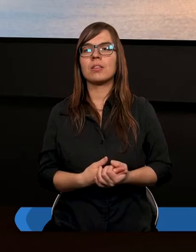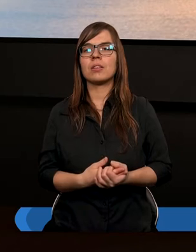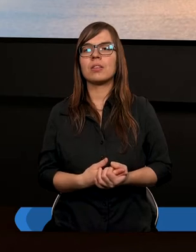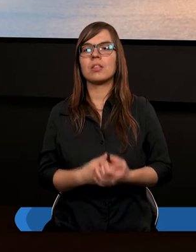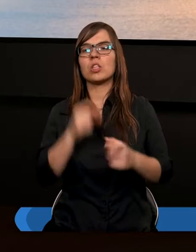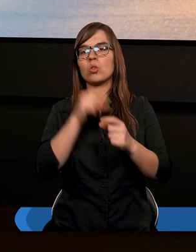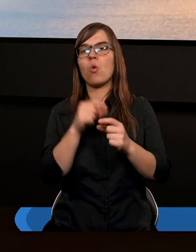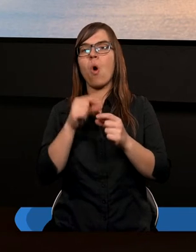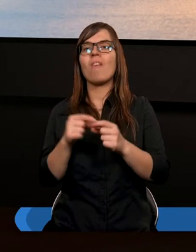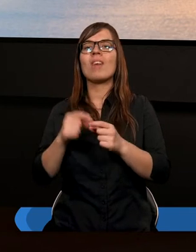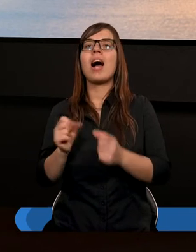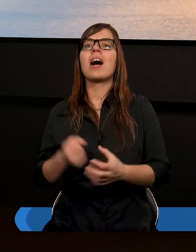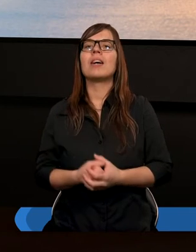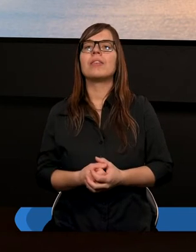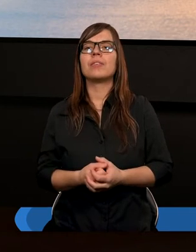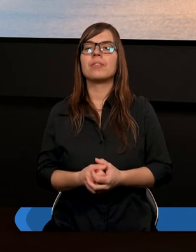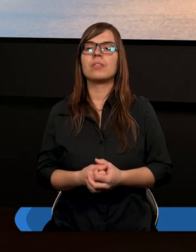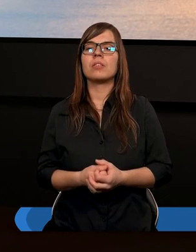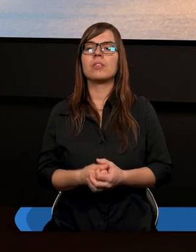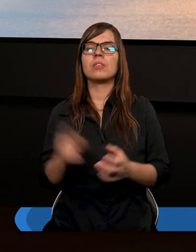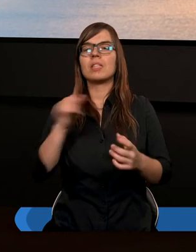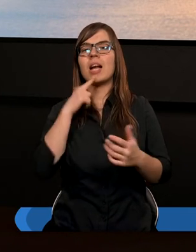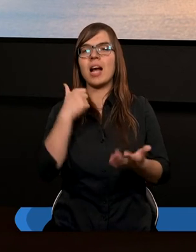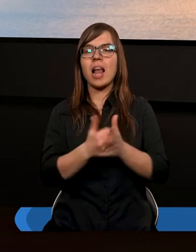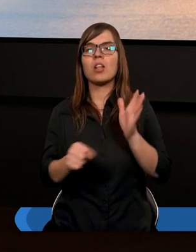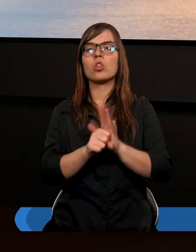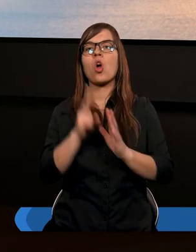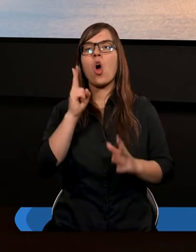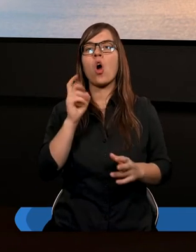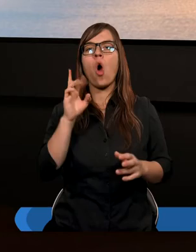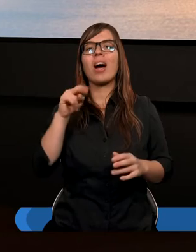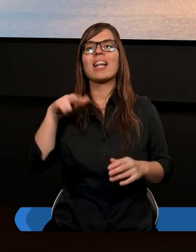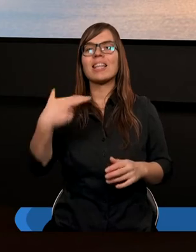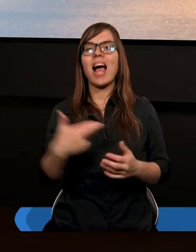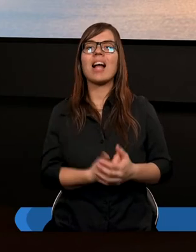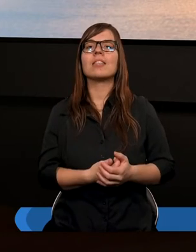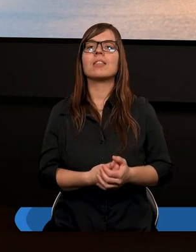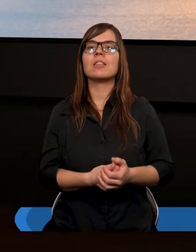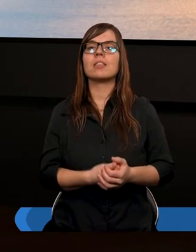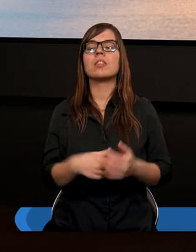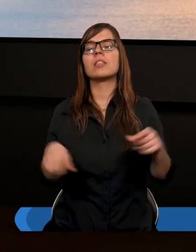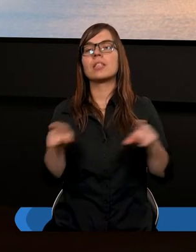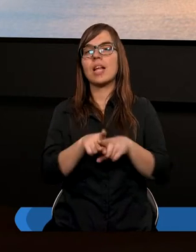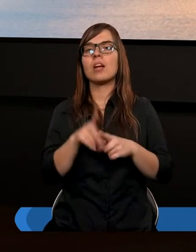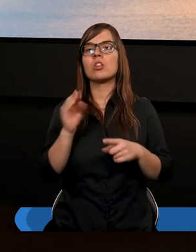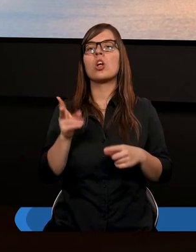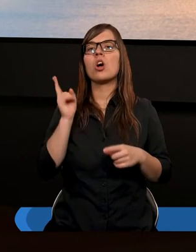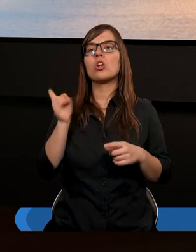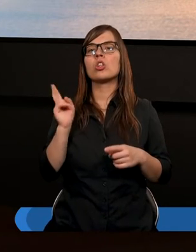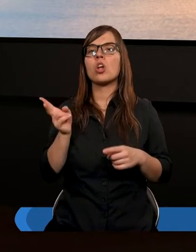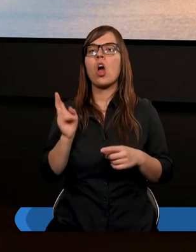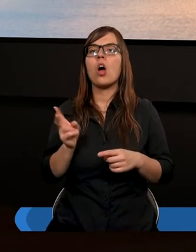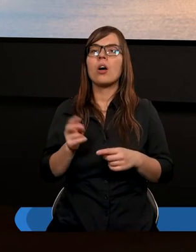słowa z listu do korentian też że kto